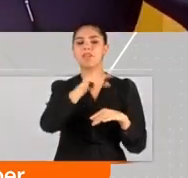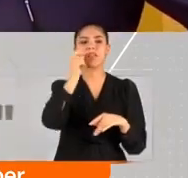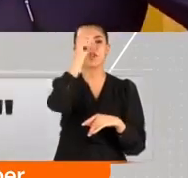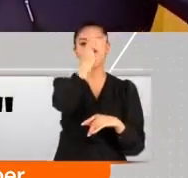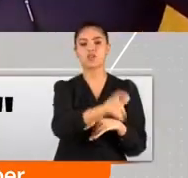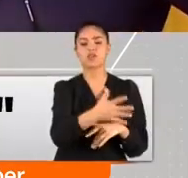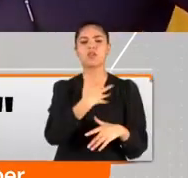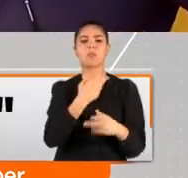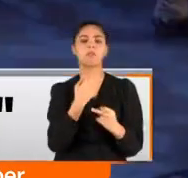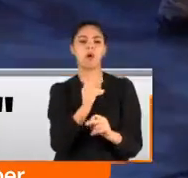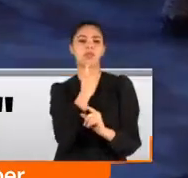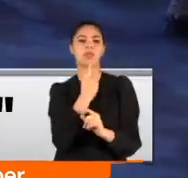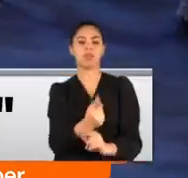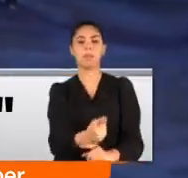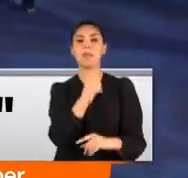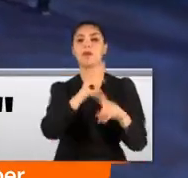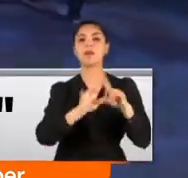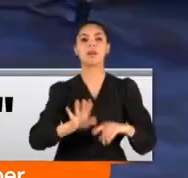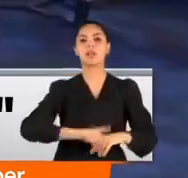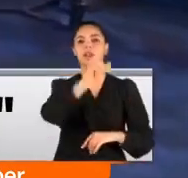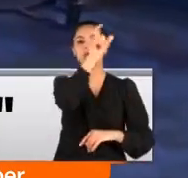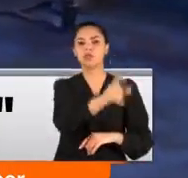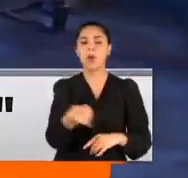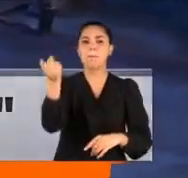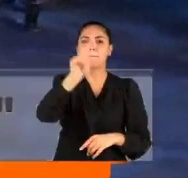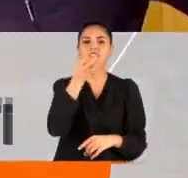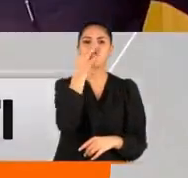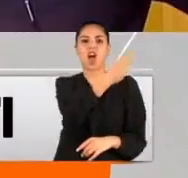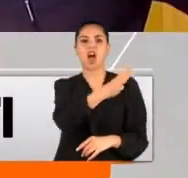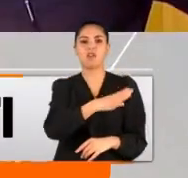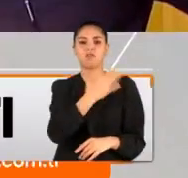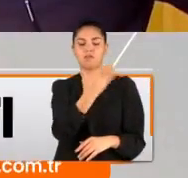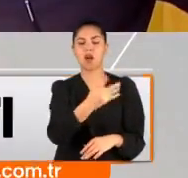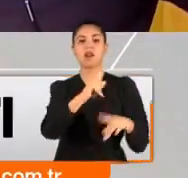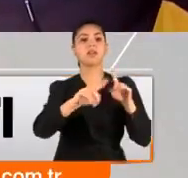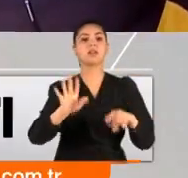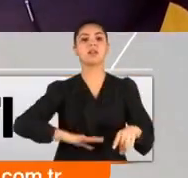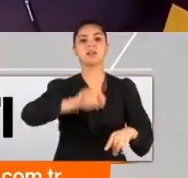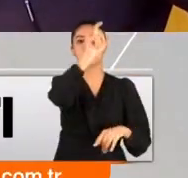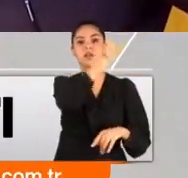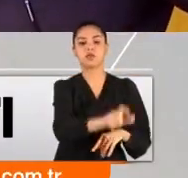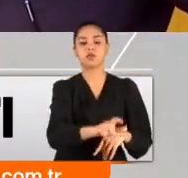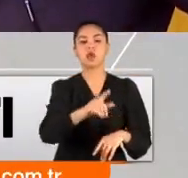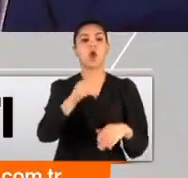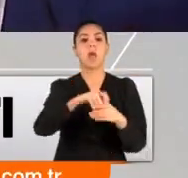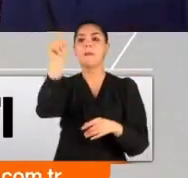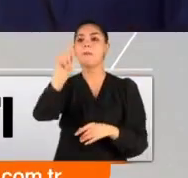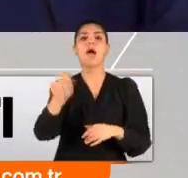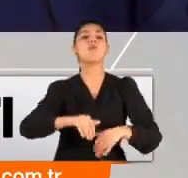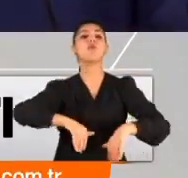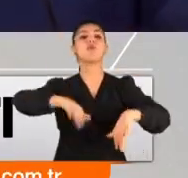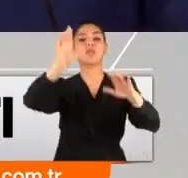cümrü kadar yer yakacaktır. Kemal Kılıçdaroğlu'na bir de çağrısı vardı. Kılıçdaroğlu bürokratlara değil,